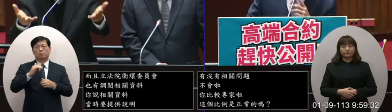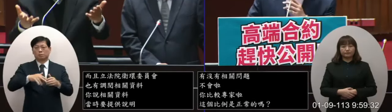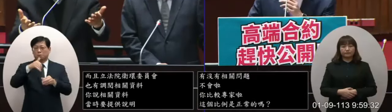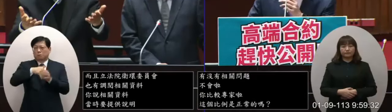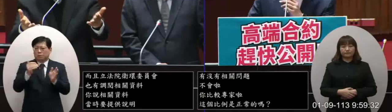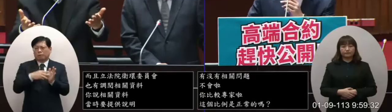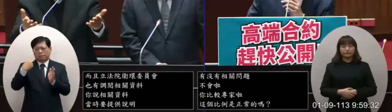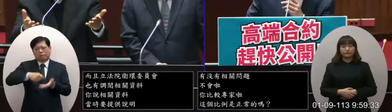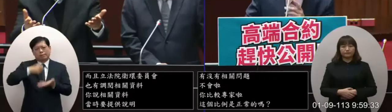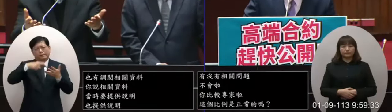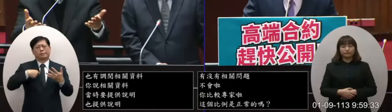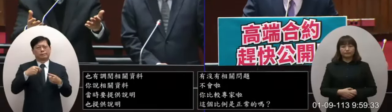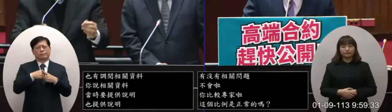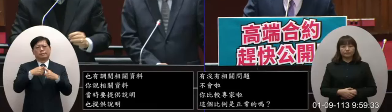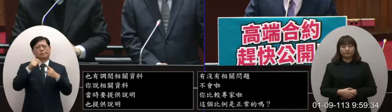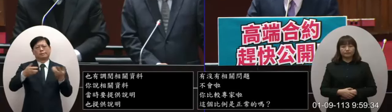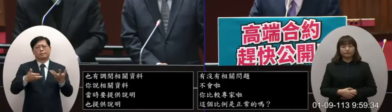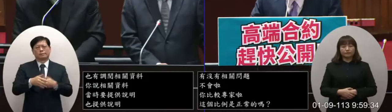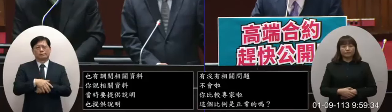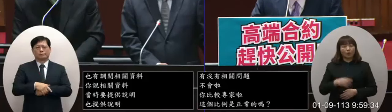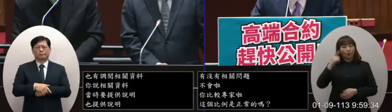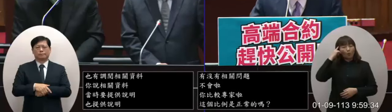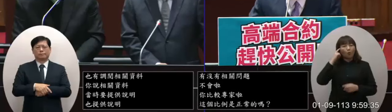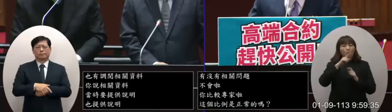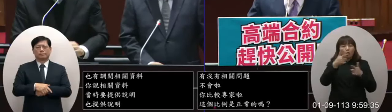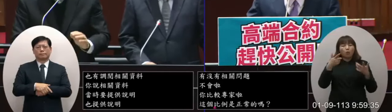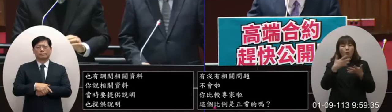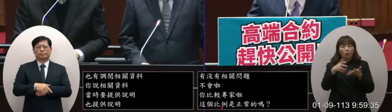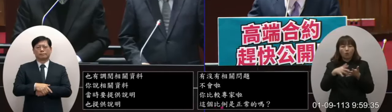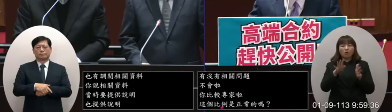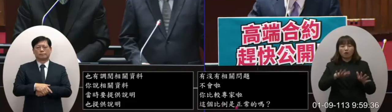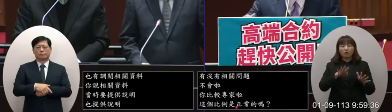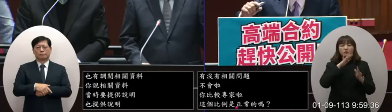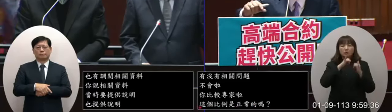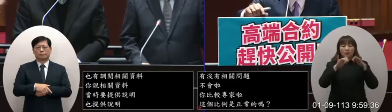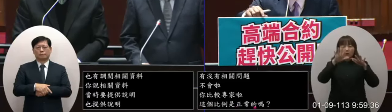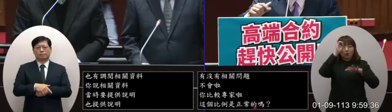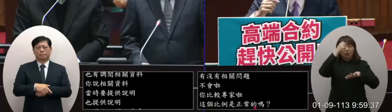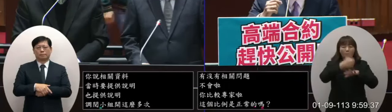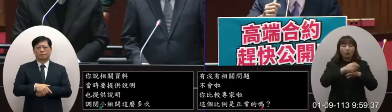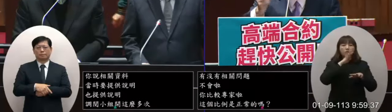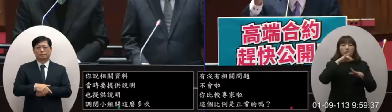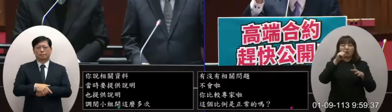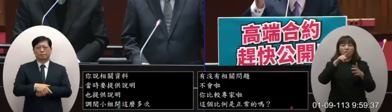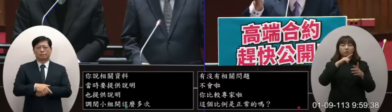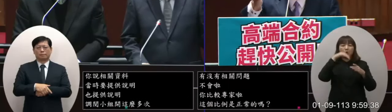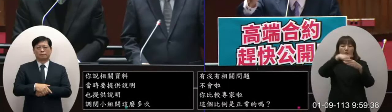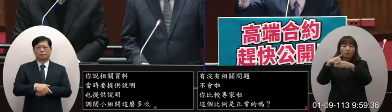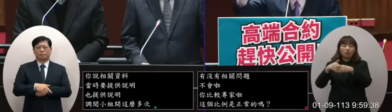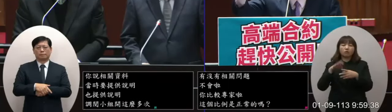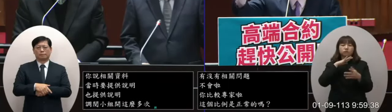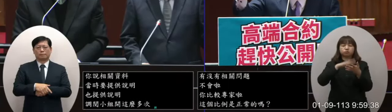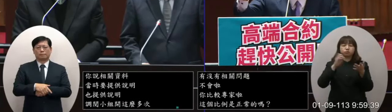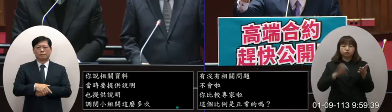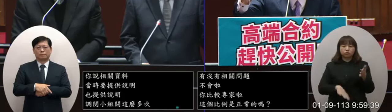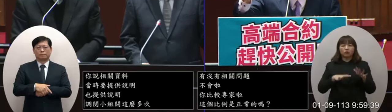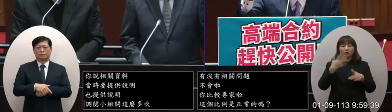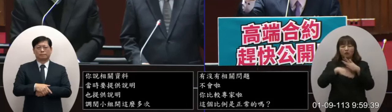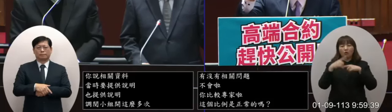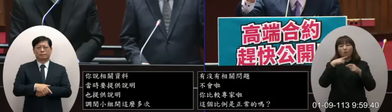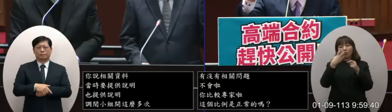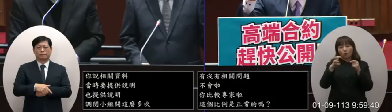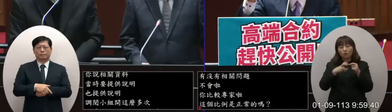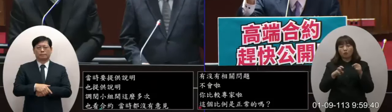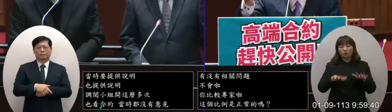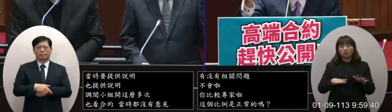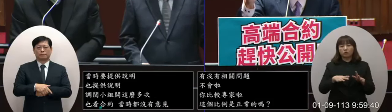到了又再來吵這個事情意見都很多啦只是都會被民進黨在國會直接表決封殺掉沒關係院長我剩下30秒